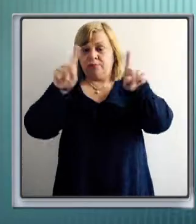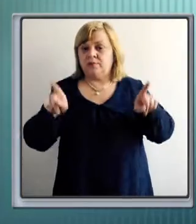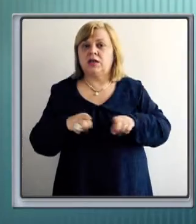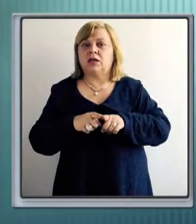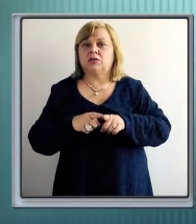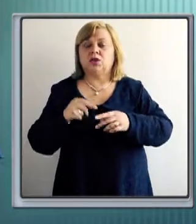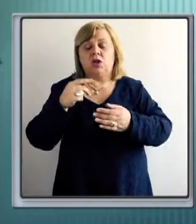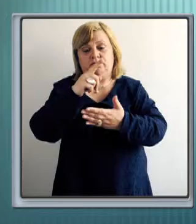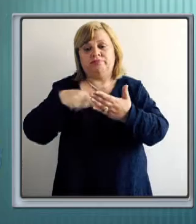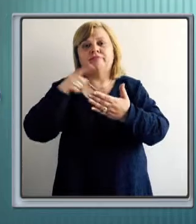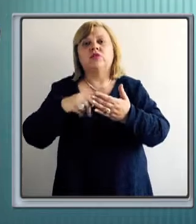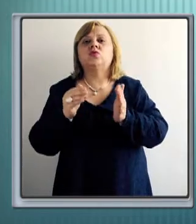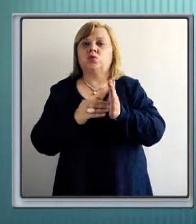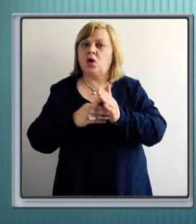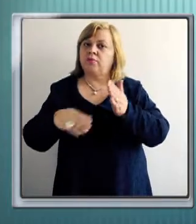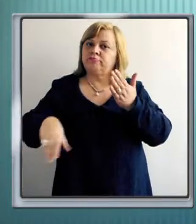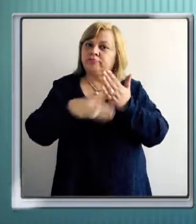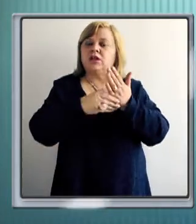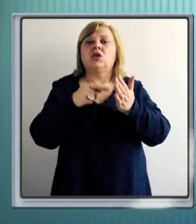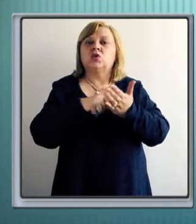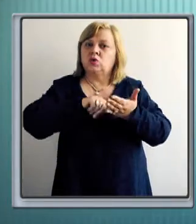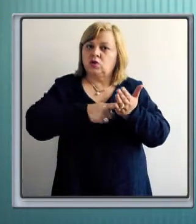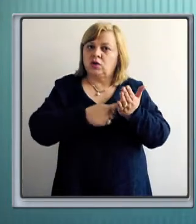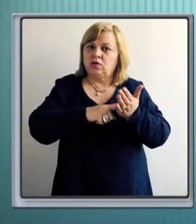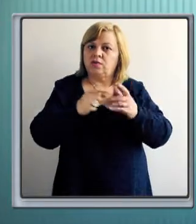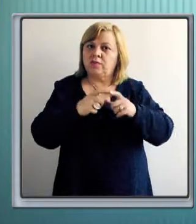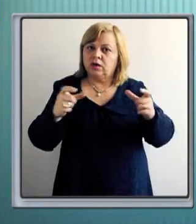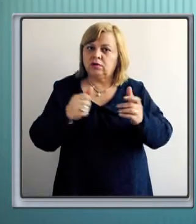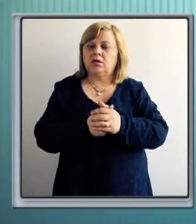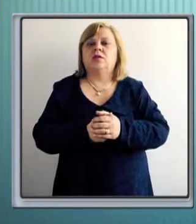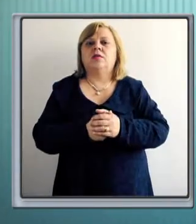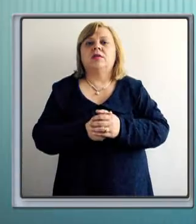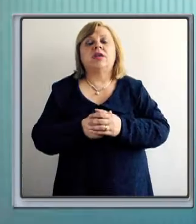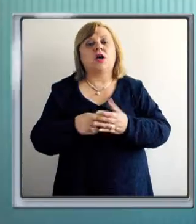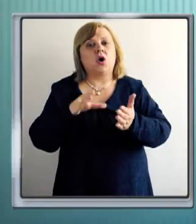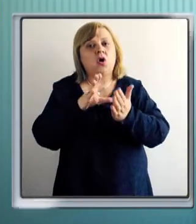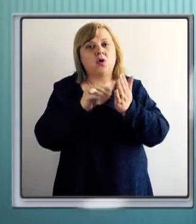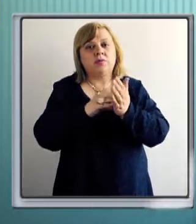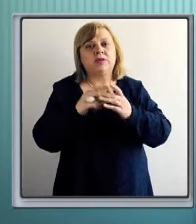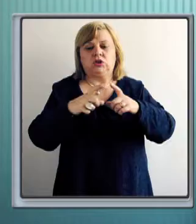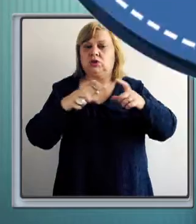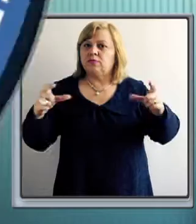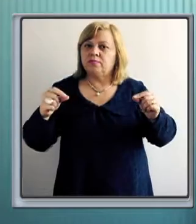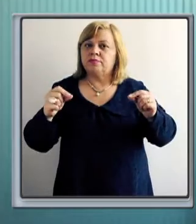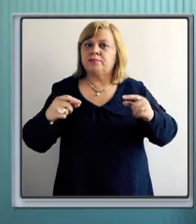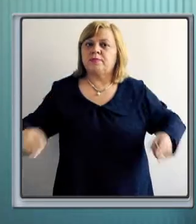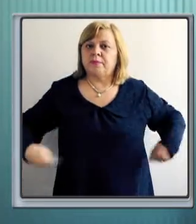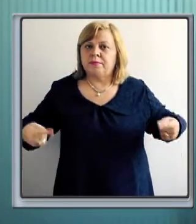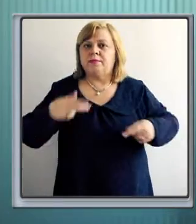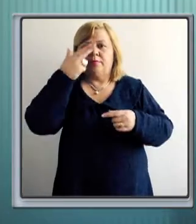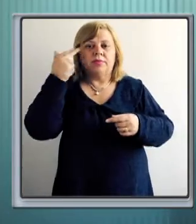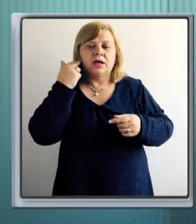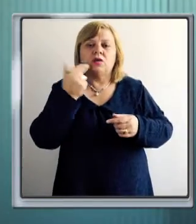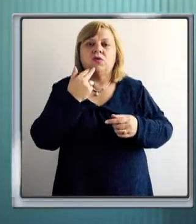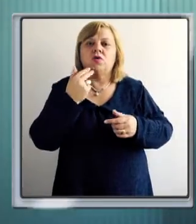ćete priložiti kopiju identifikacijanog dokumenta i kopiju potvrde o invalidnosti ili medicinsku diagnozu. Ove